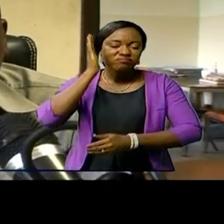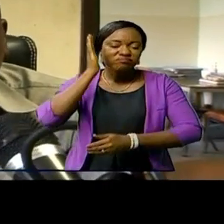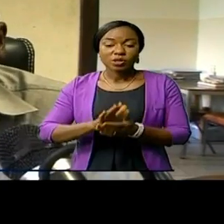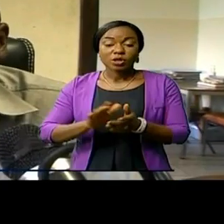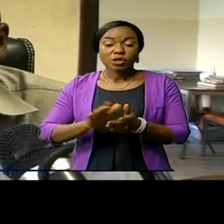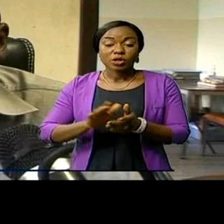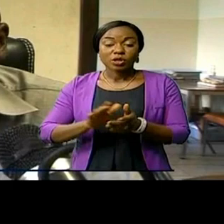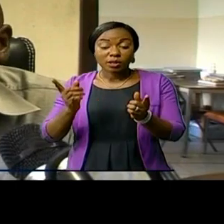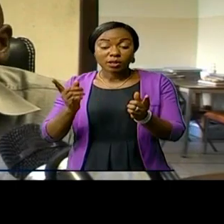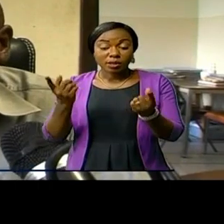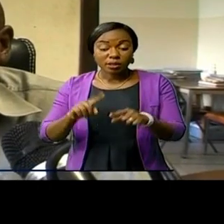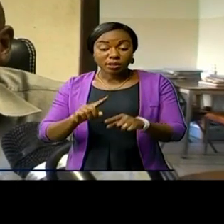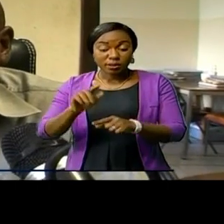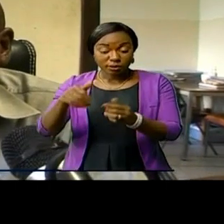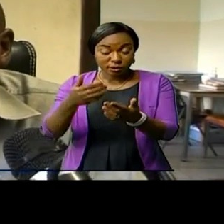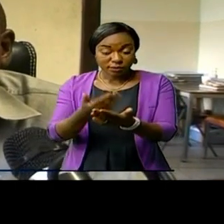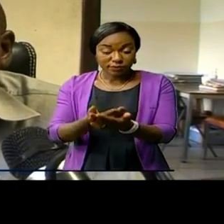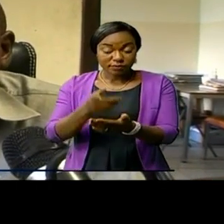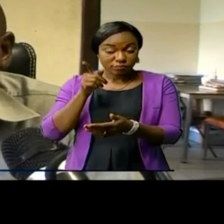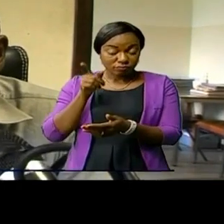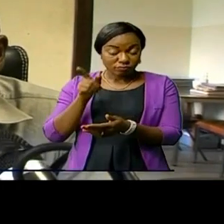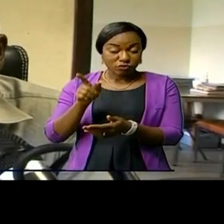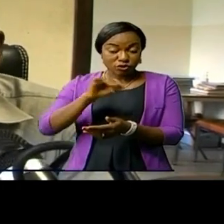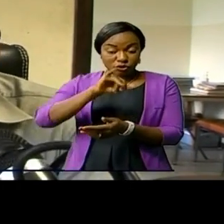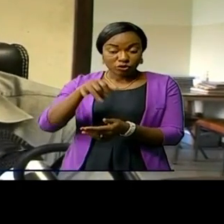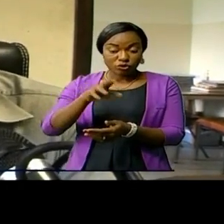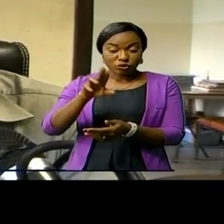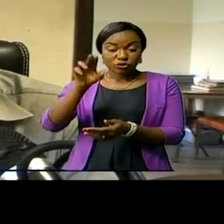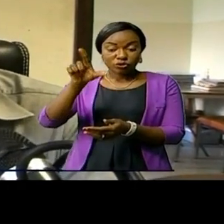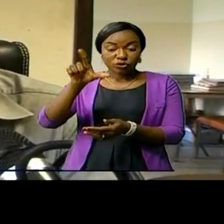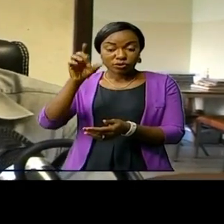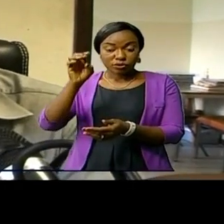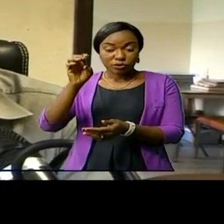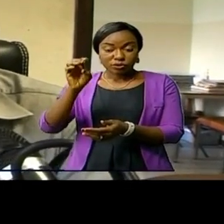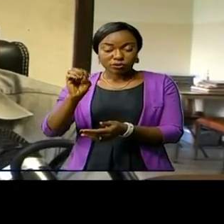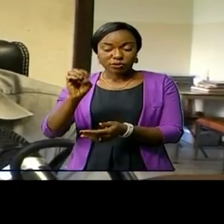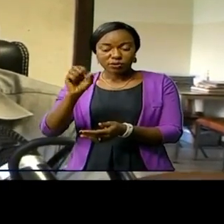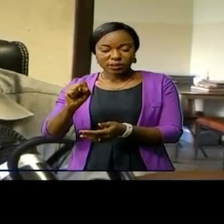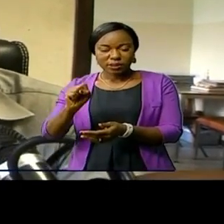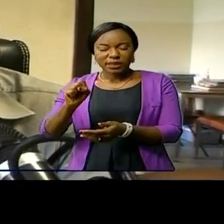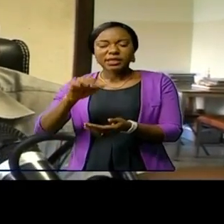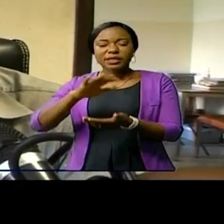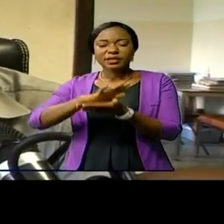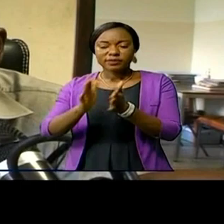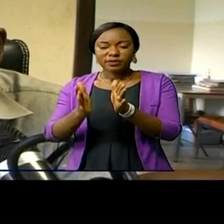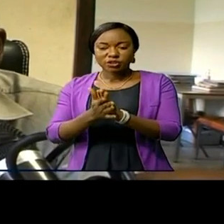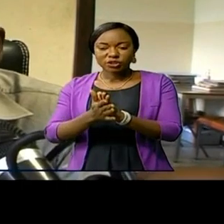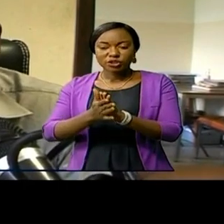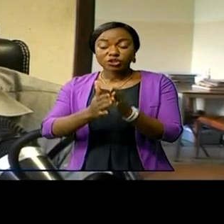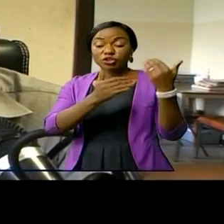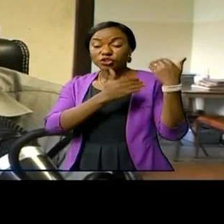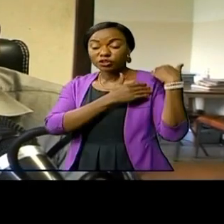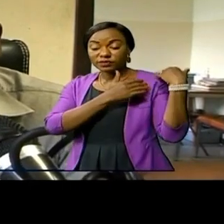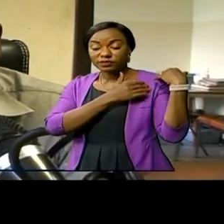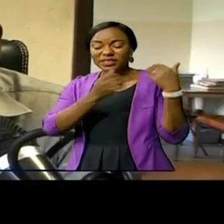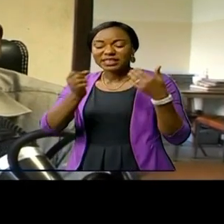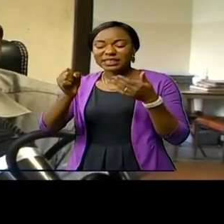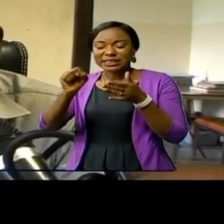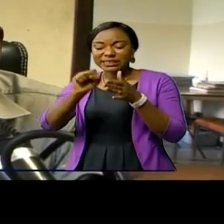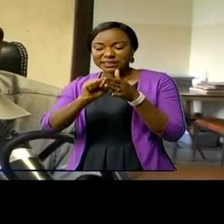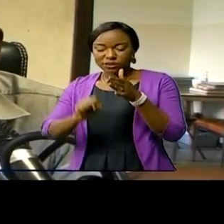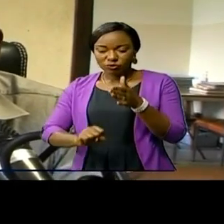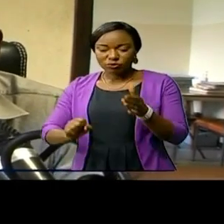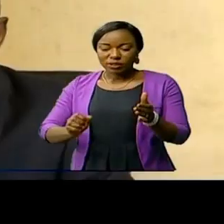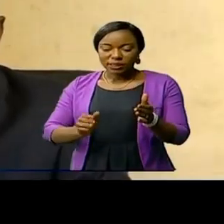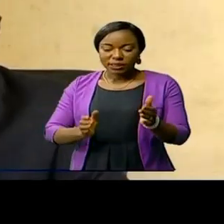suis arrivé, je crois qu était déjà, il est devenu chef de section, donc c'est lui qui a encadré la